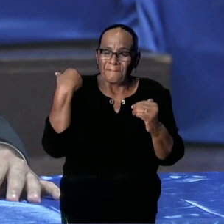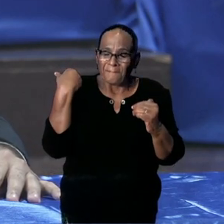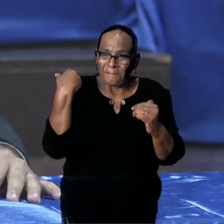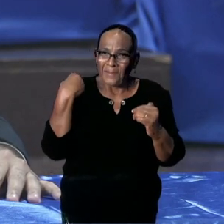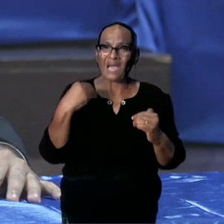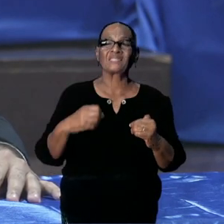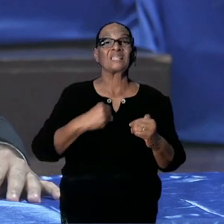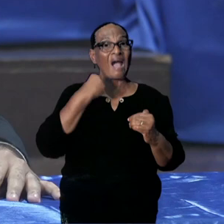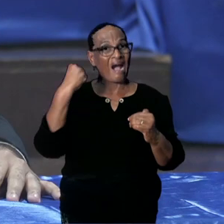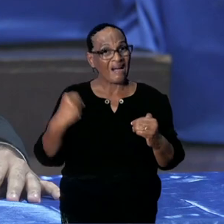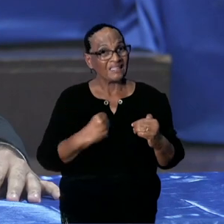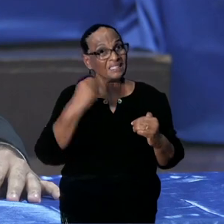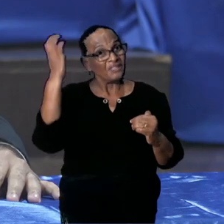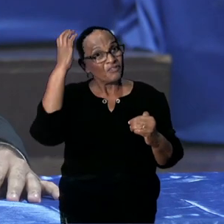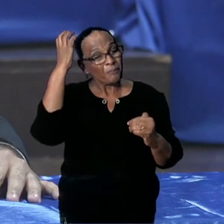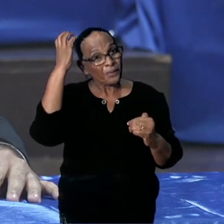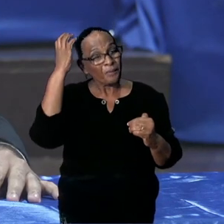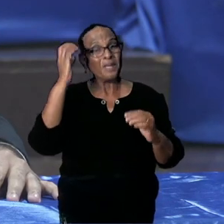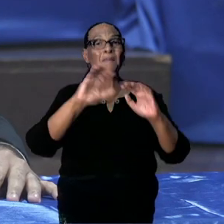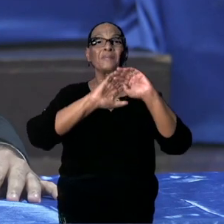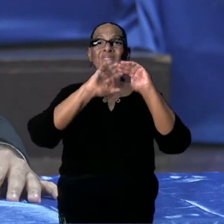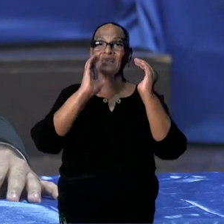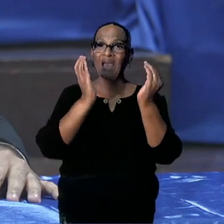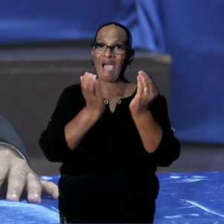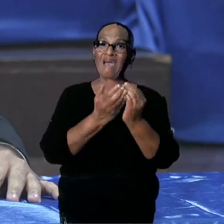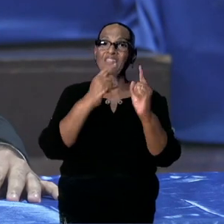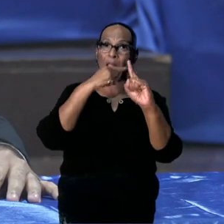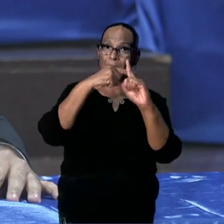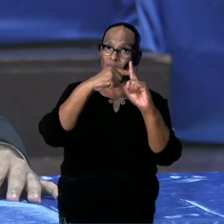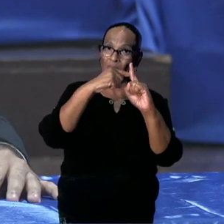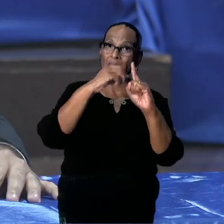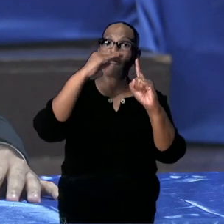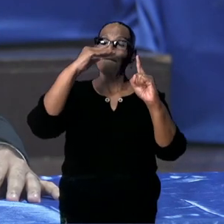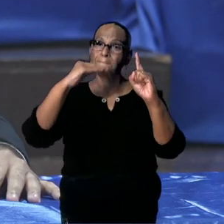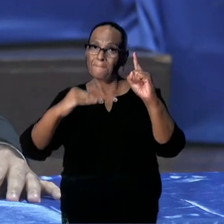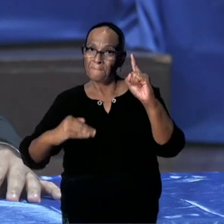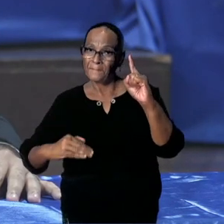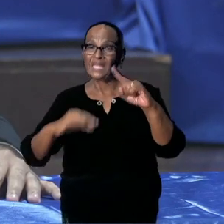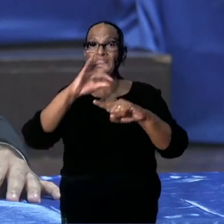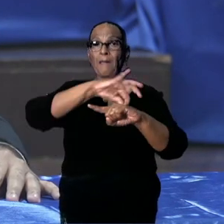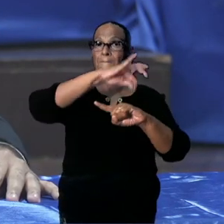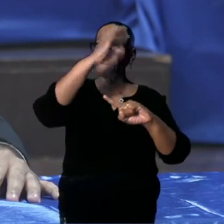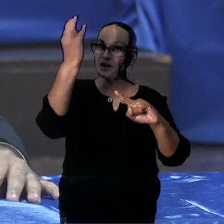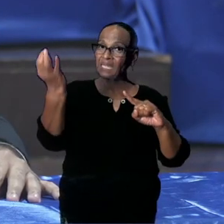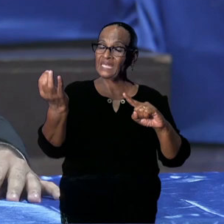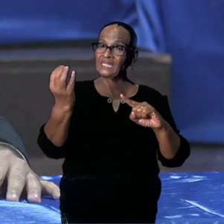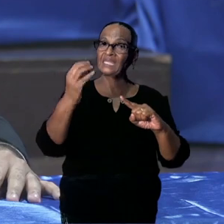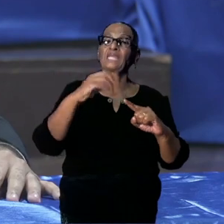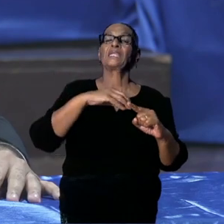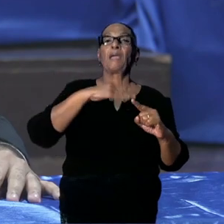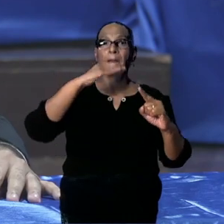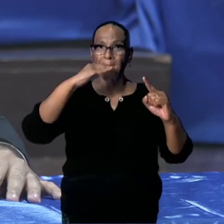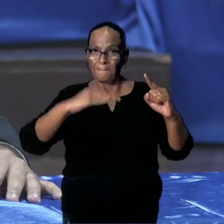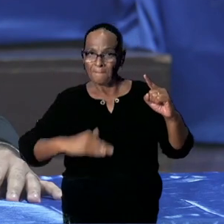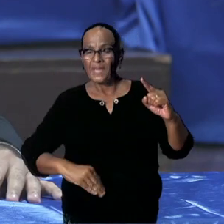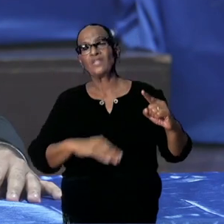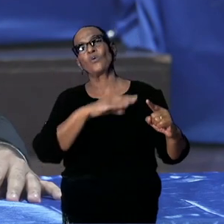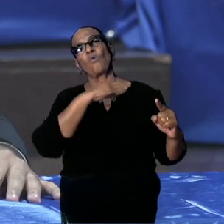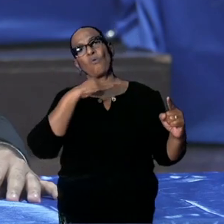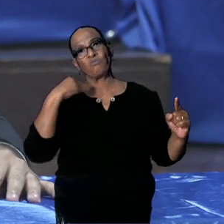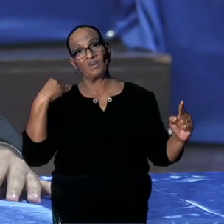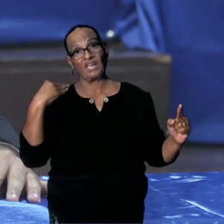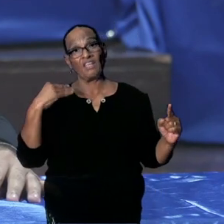active cases is aantal positieve, min genezen, min overleden. Mits je iedereen hebt kunnen